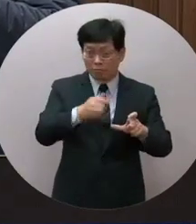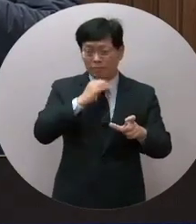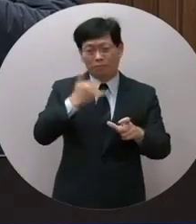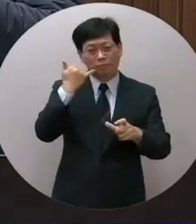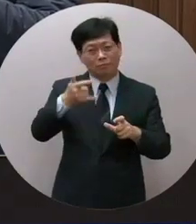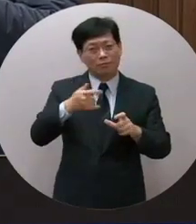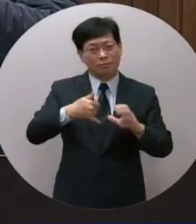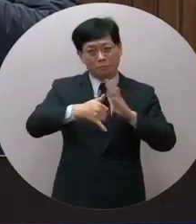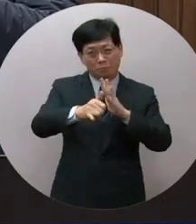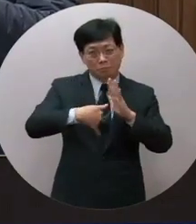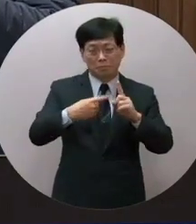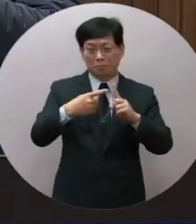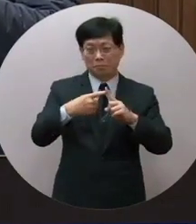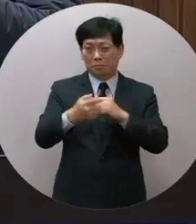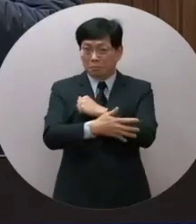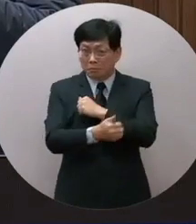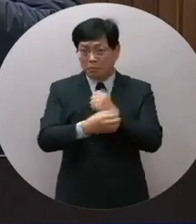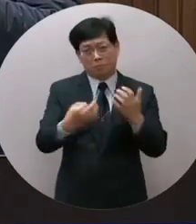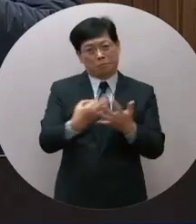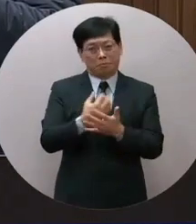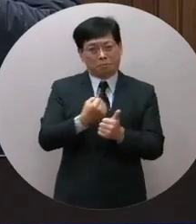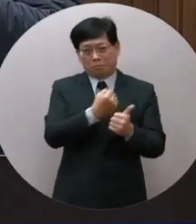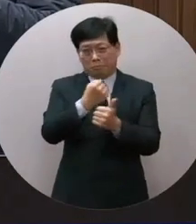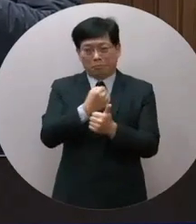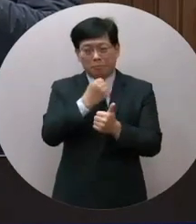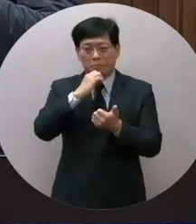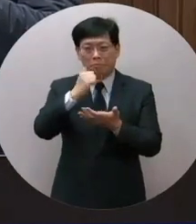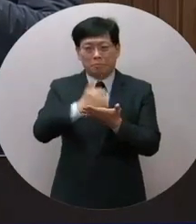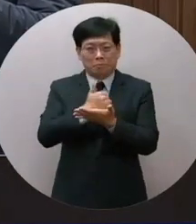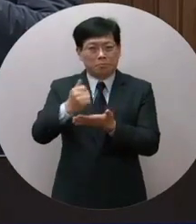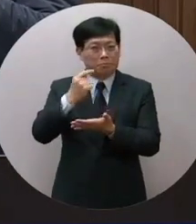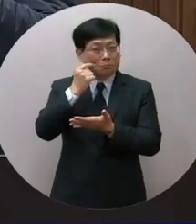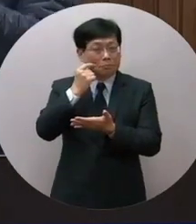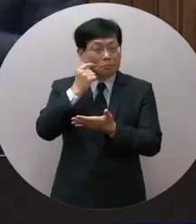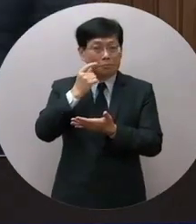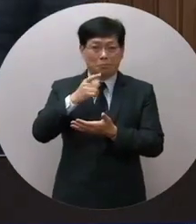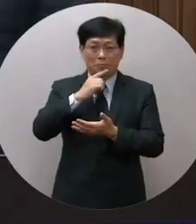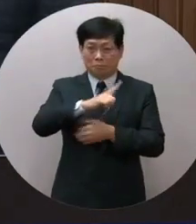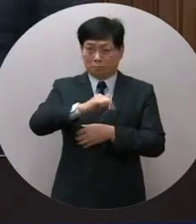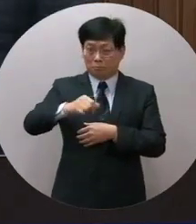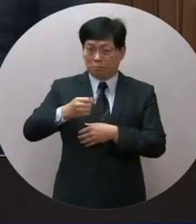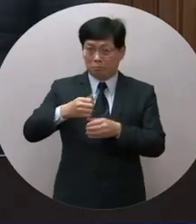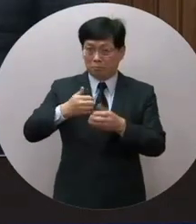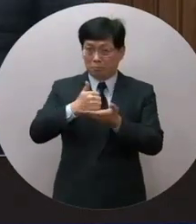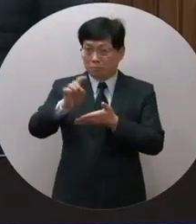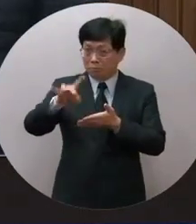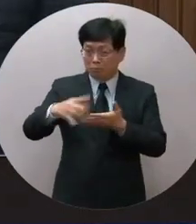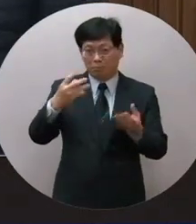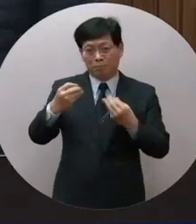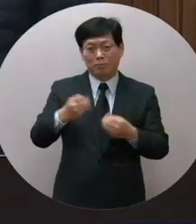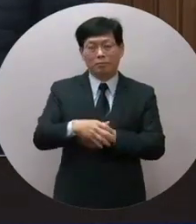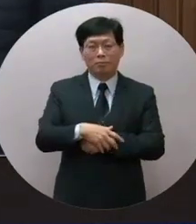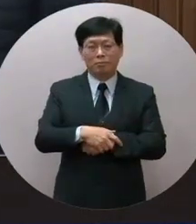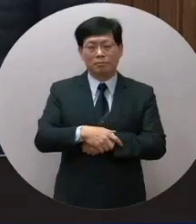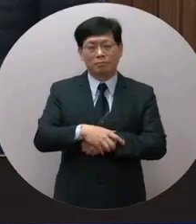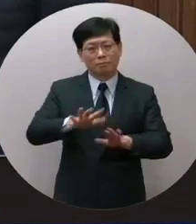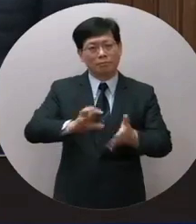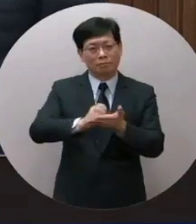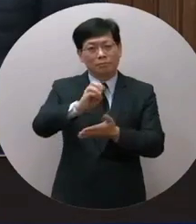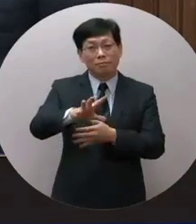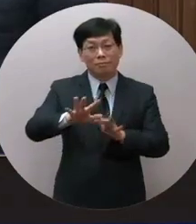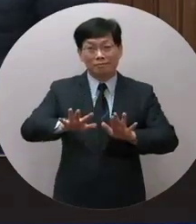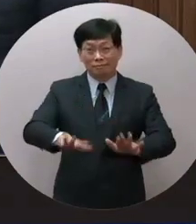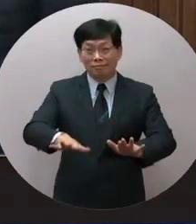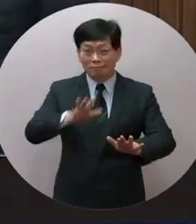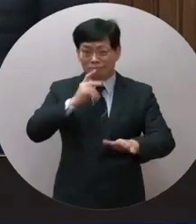力有限恐無法有效掌握貨物的進出及控管貨物流向院長跟您報告